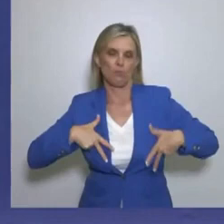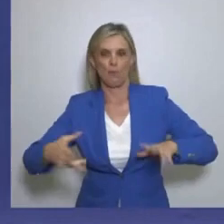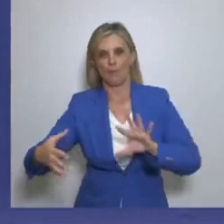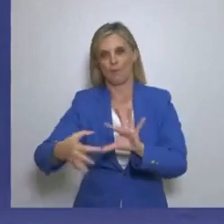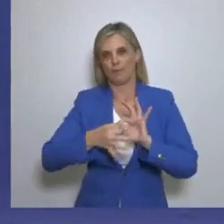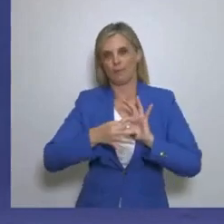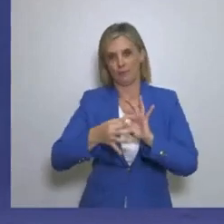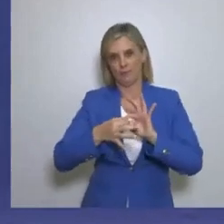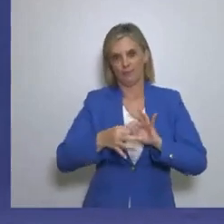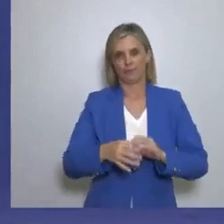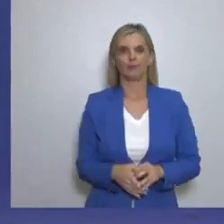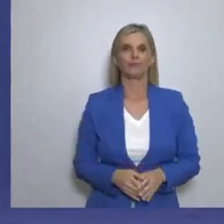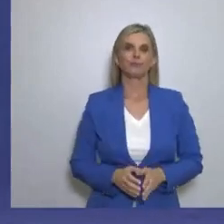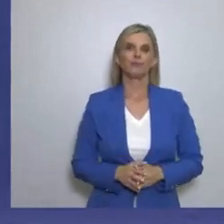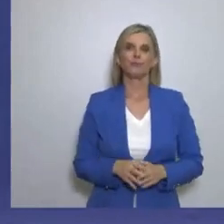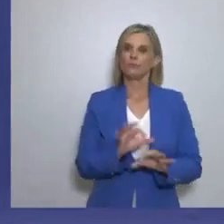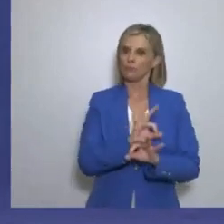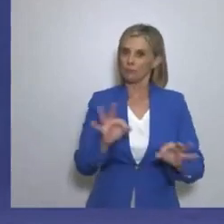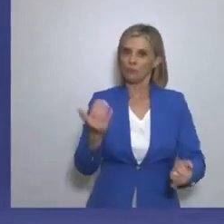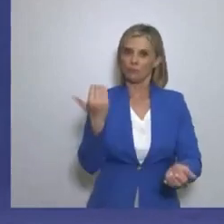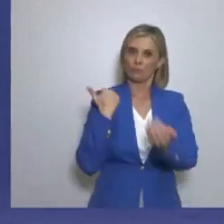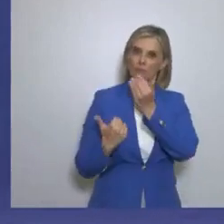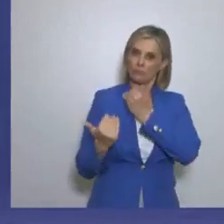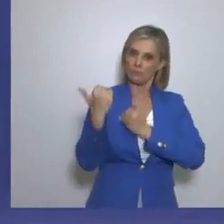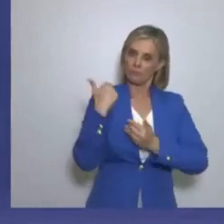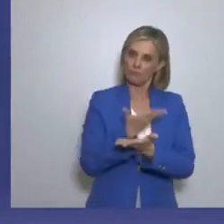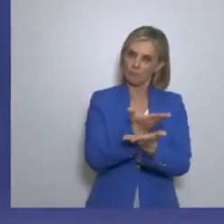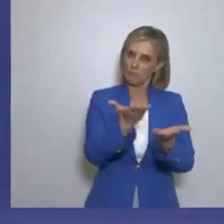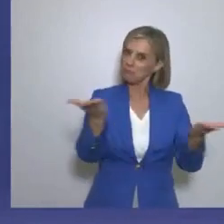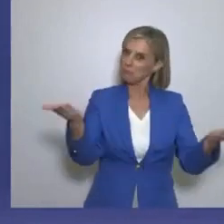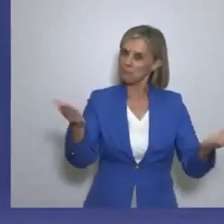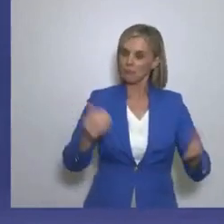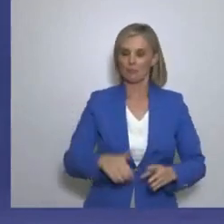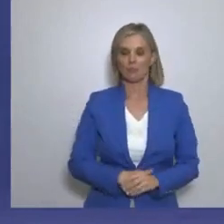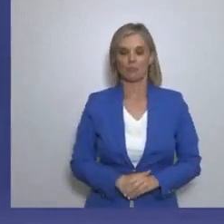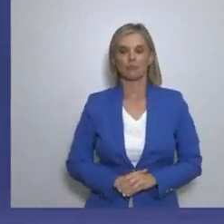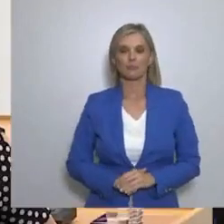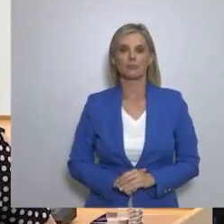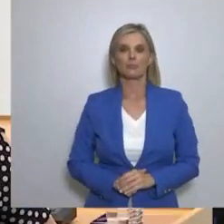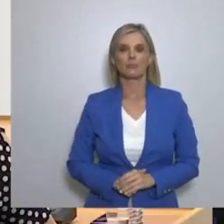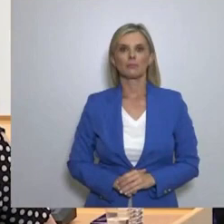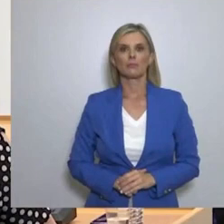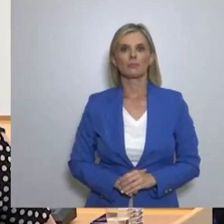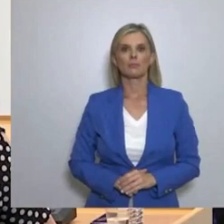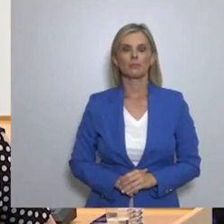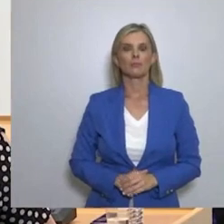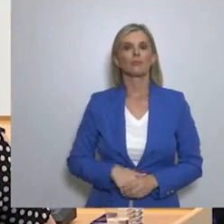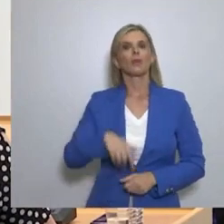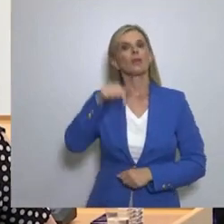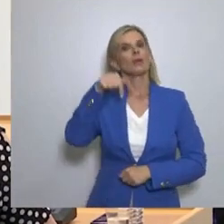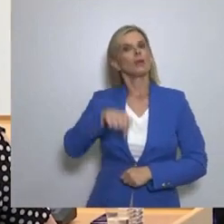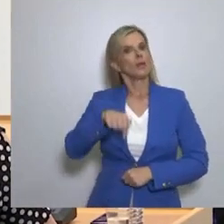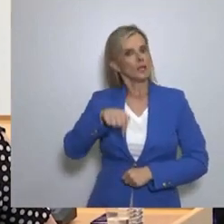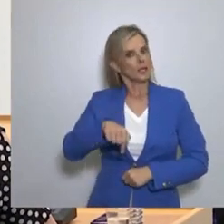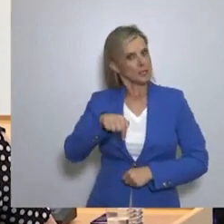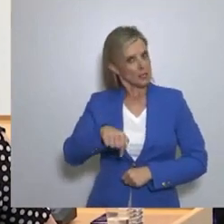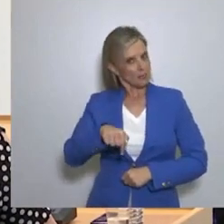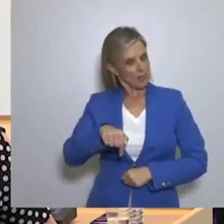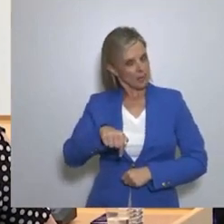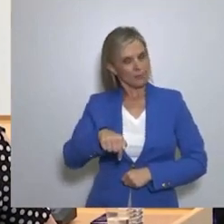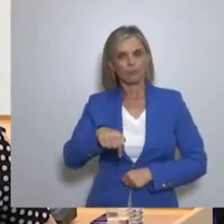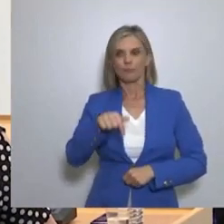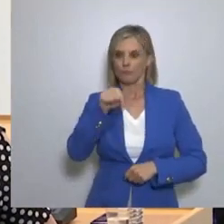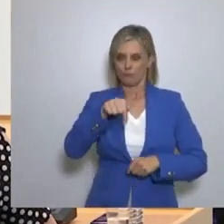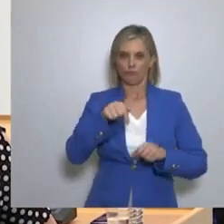Παρακαλώ ερωτήσεις. Είμαστε εδώ για εσάς. Έφη, έχεις το λόγο. Σήμερα εδώ στην αίθουσα βρίσκονται τα αποκριτές